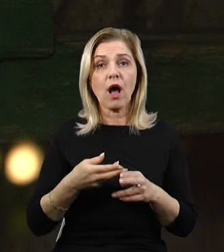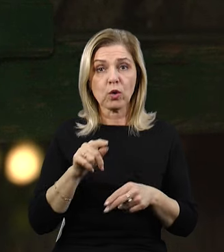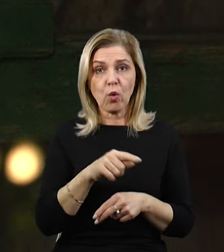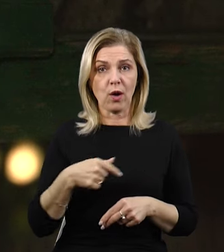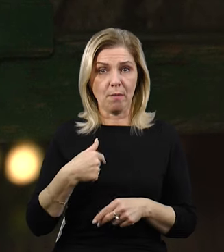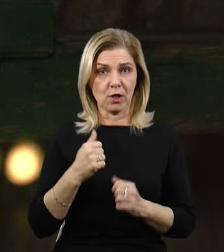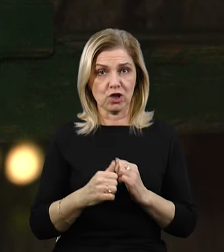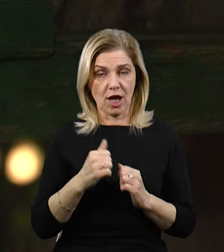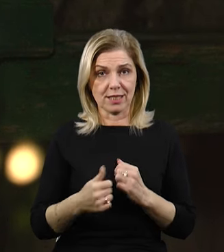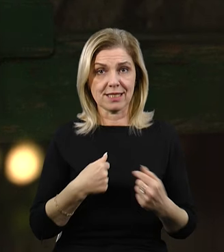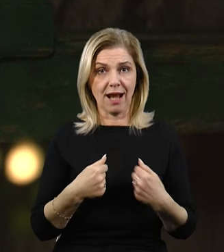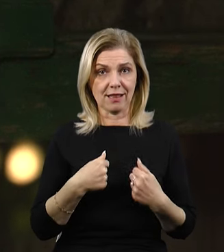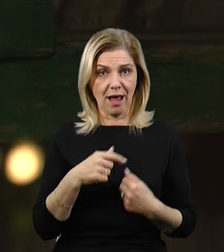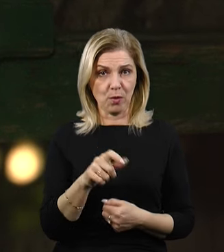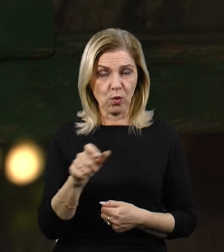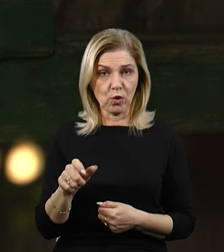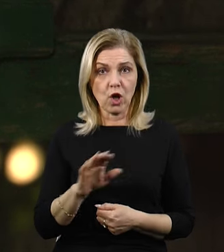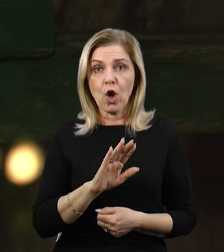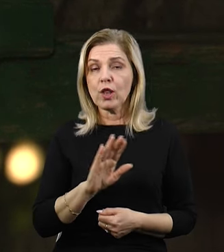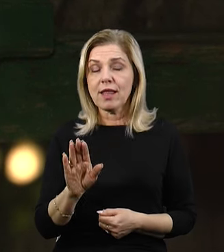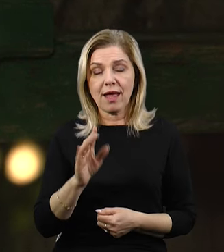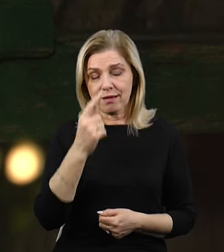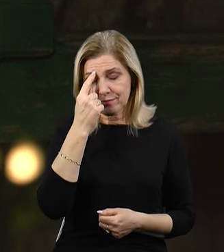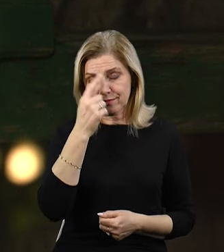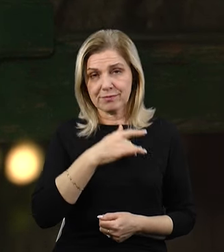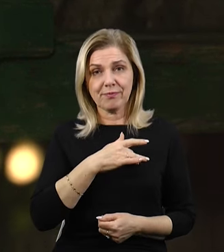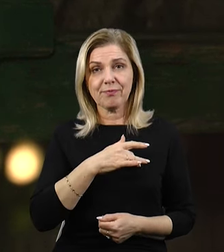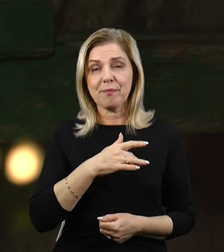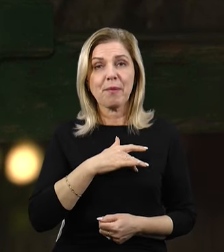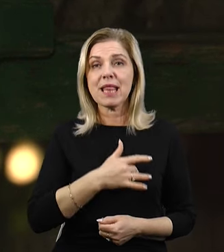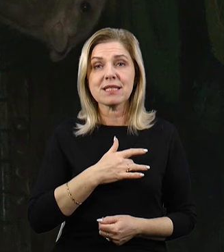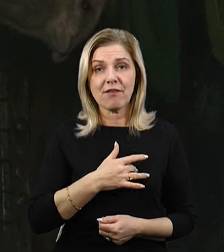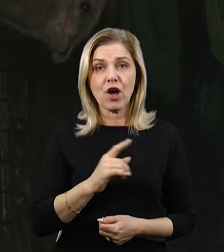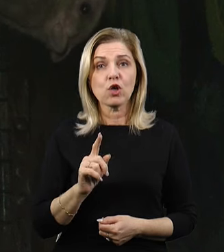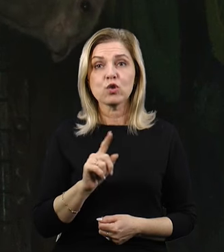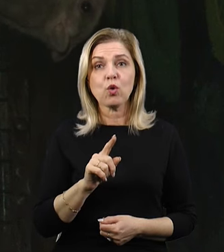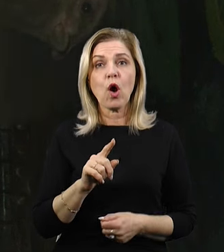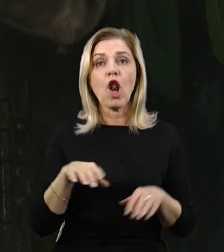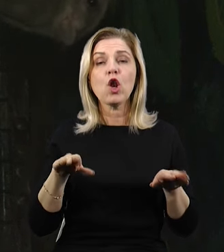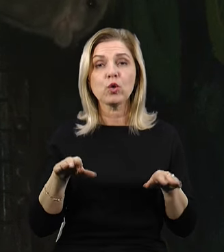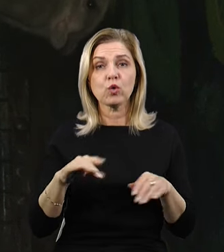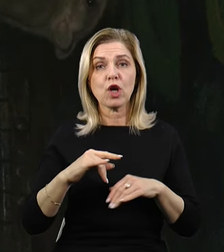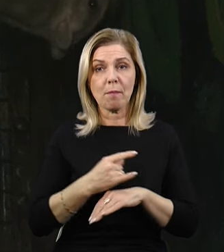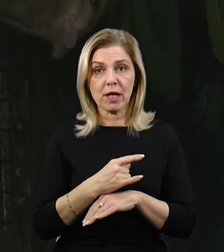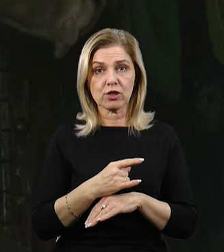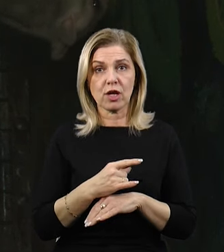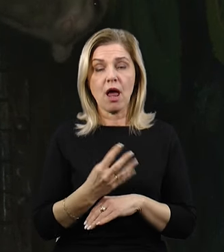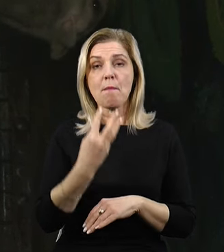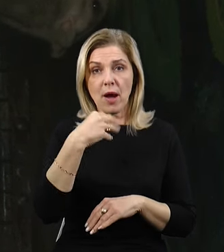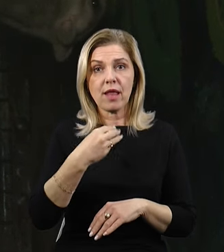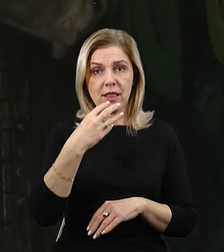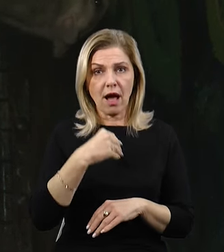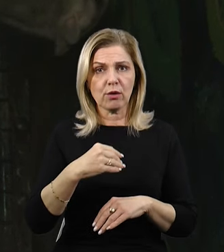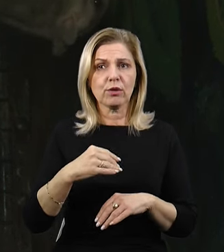люди. Але ми не подозріваємо, що летучі миші в великому кількісті поїдають,